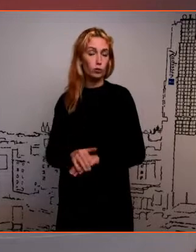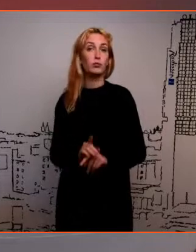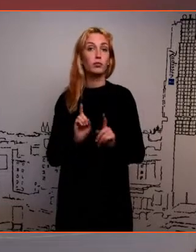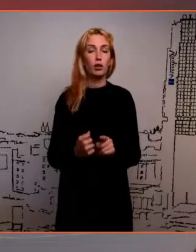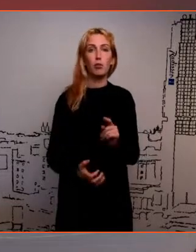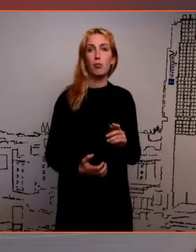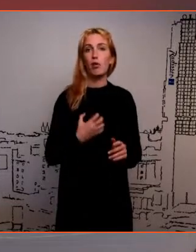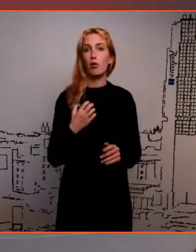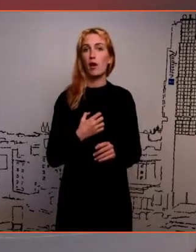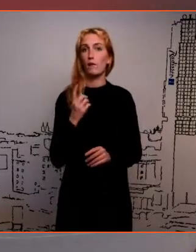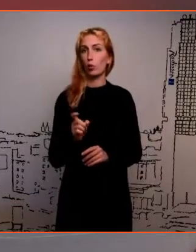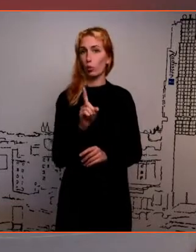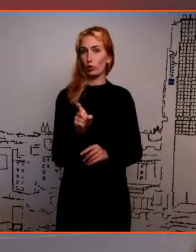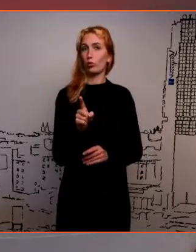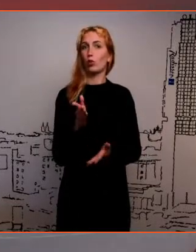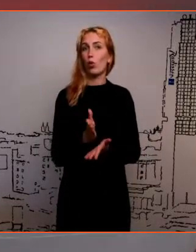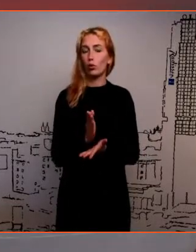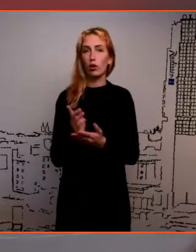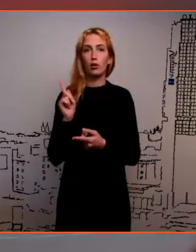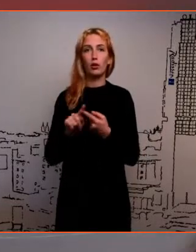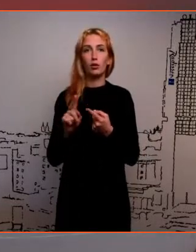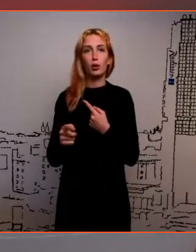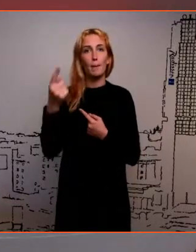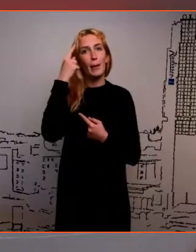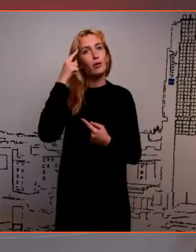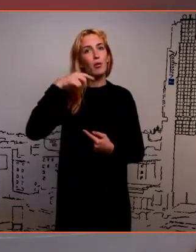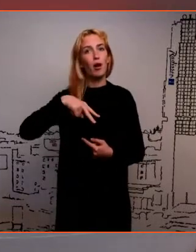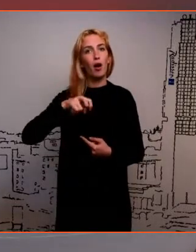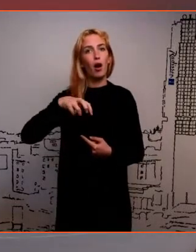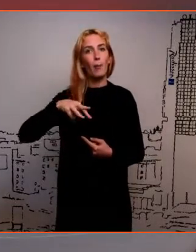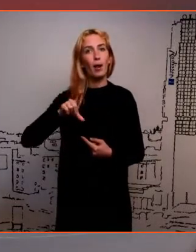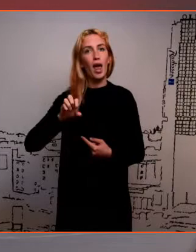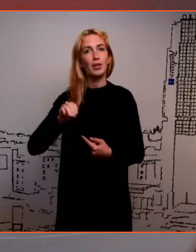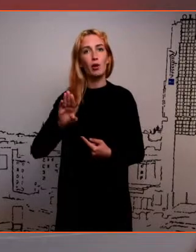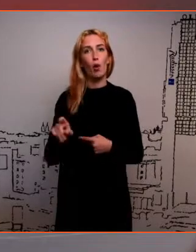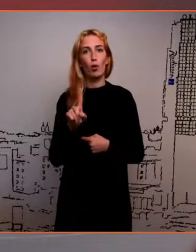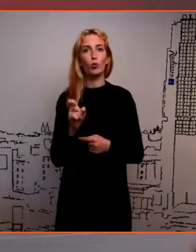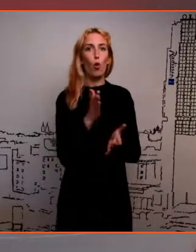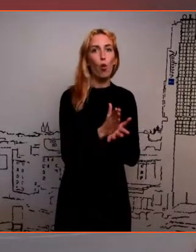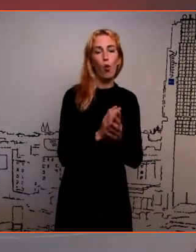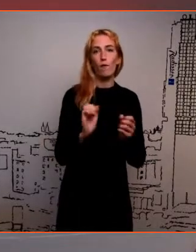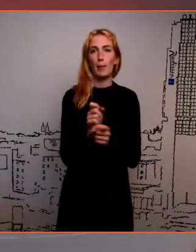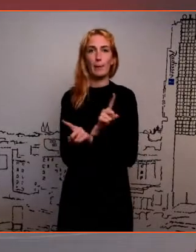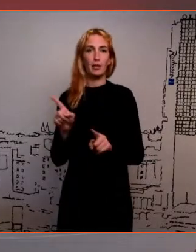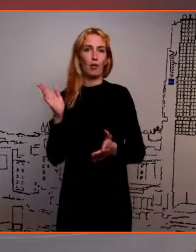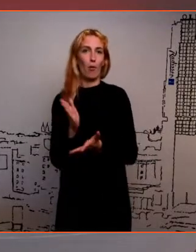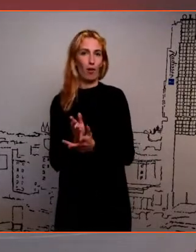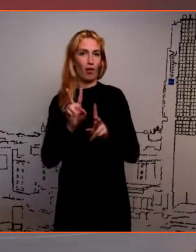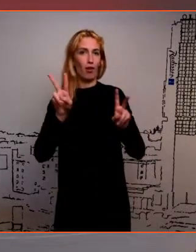küsimus on ta ja natuke meenutab amleti olla või mitte olla küsimust. Ja sellest tööpoolest on küsimus.